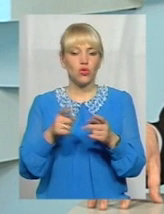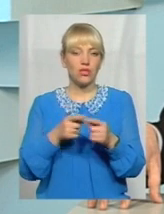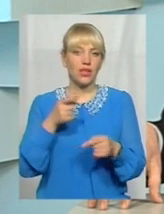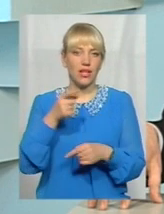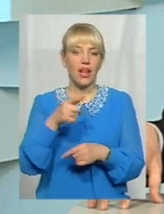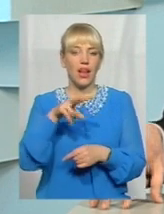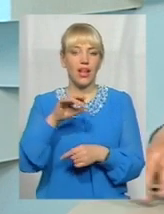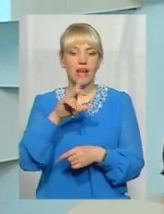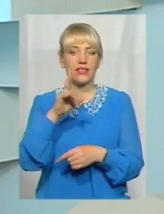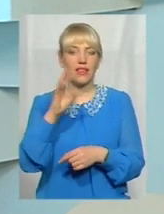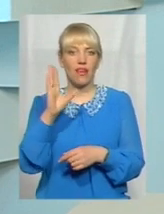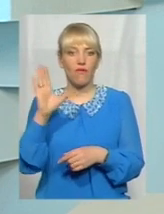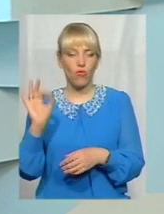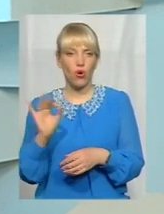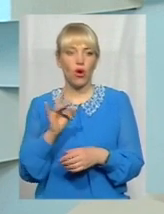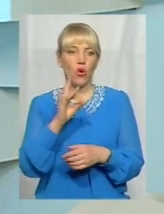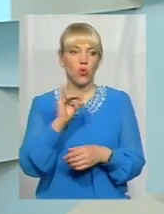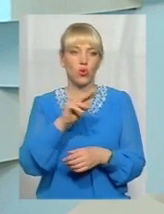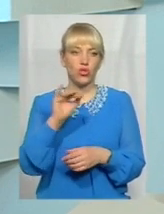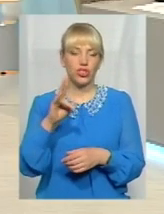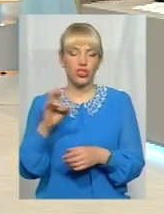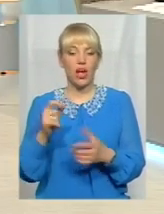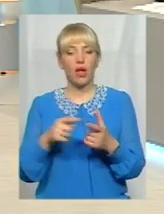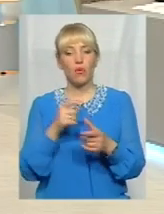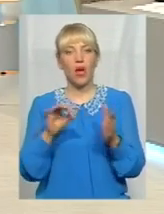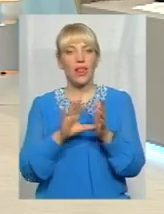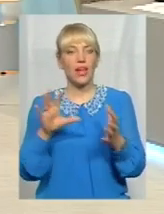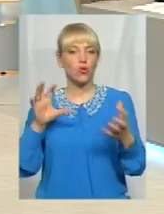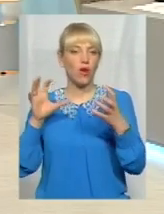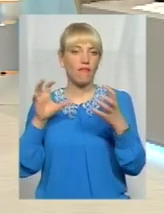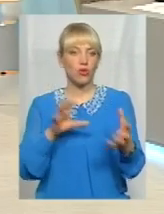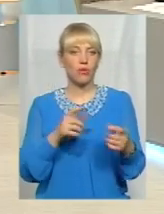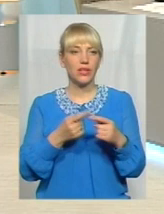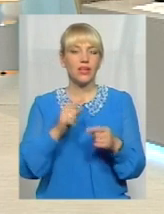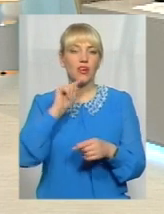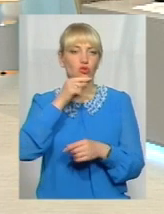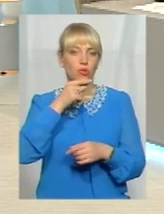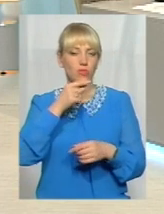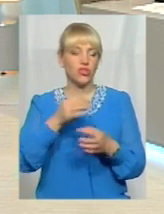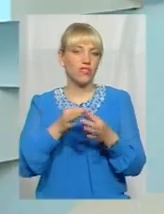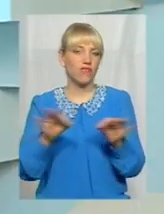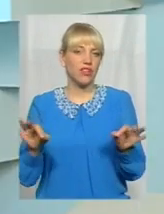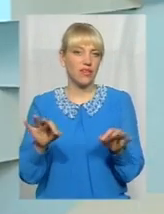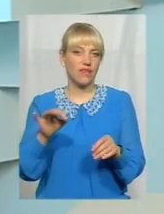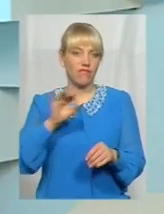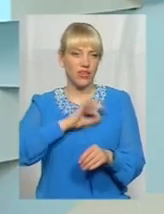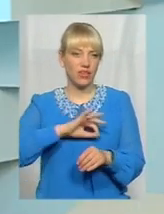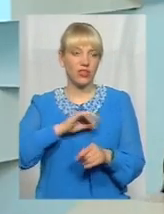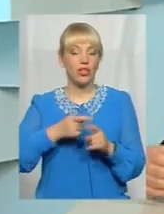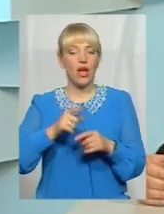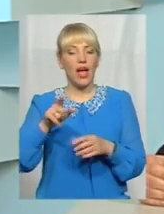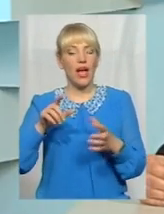наружично, і це можуть бути електроавтобуси, які дуже економічно вигідні місто. Вони трохи дорожчі за